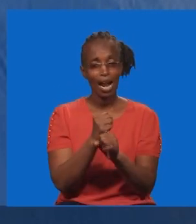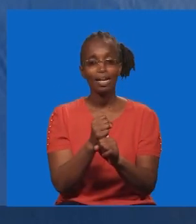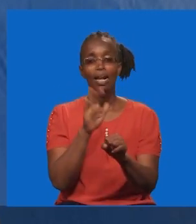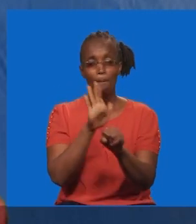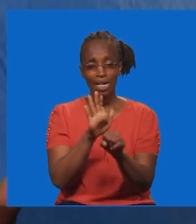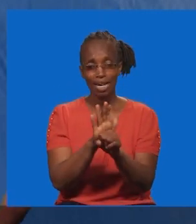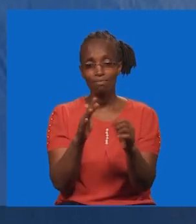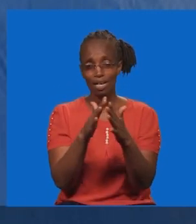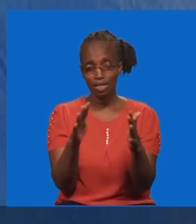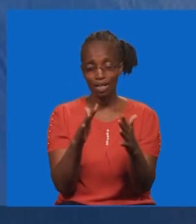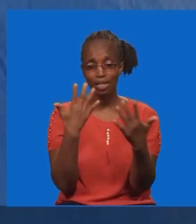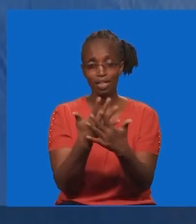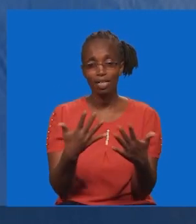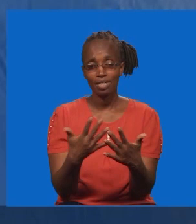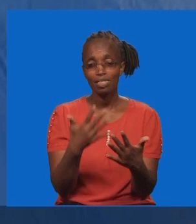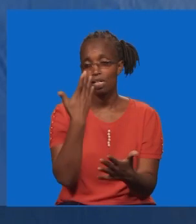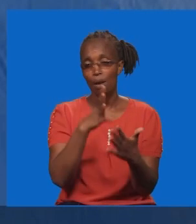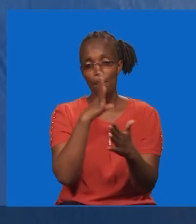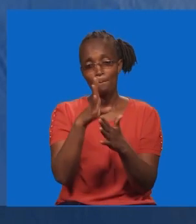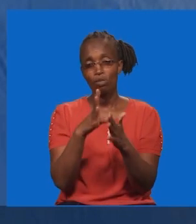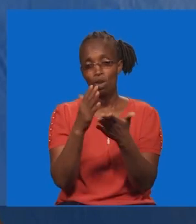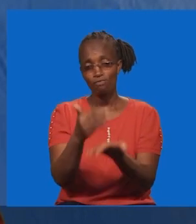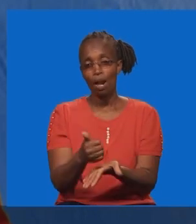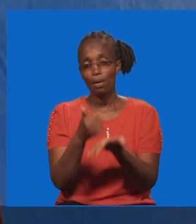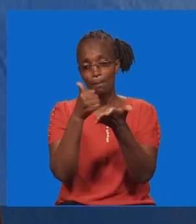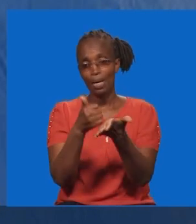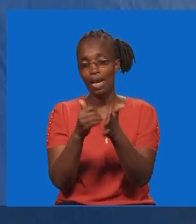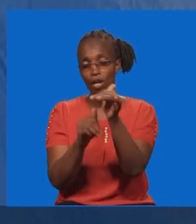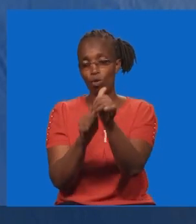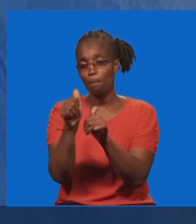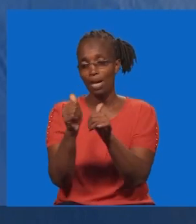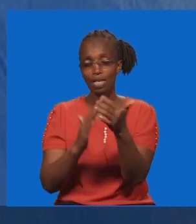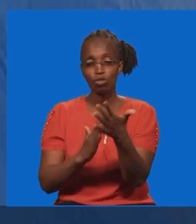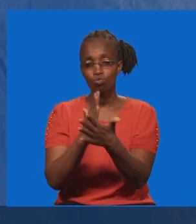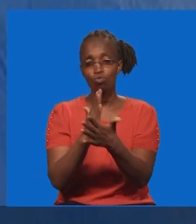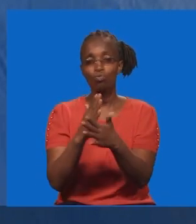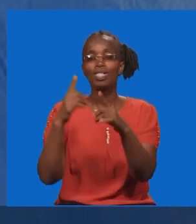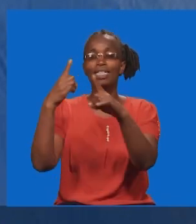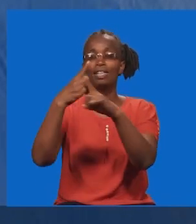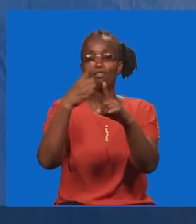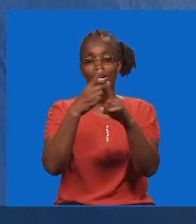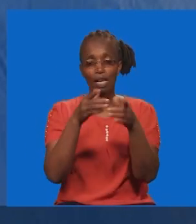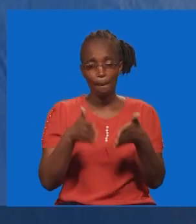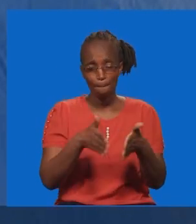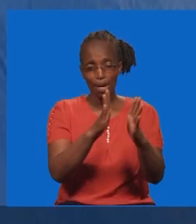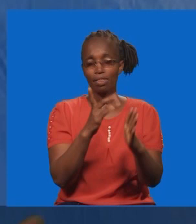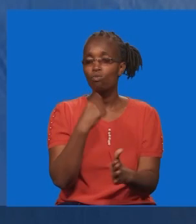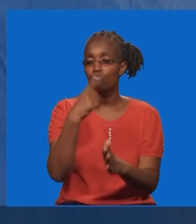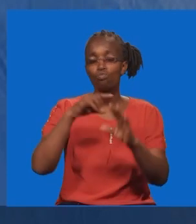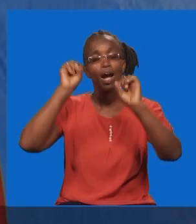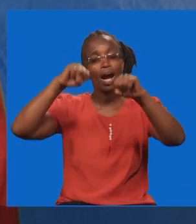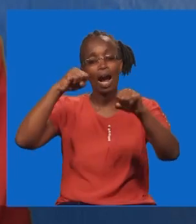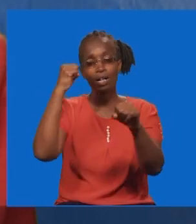Umefanya mambo mengi. Umeitipitisha katika milima. Umeitipitisha katika vikwazo. Na kika bwana ni mewona mkono wako.